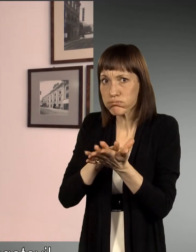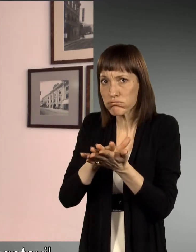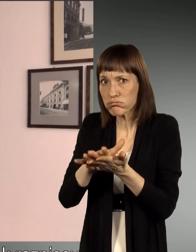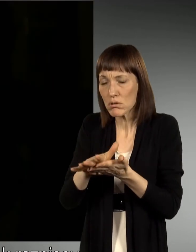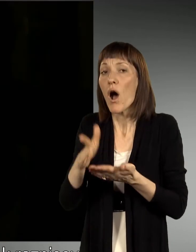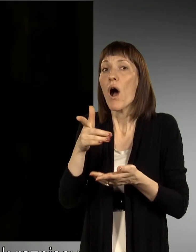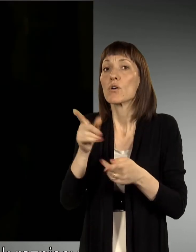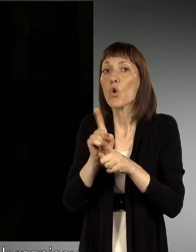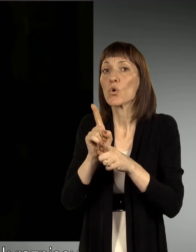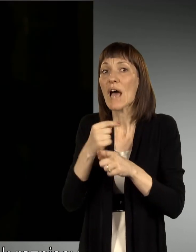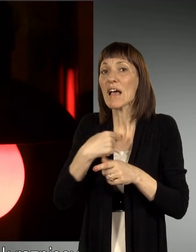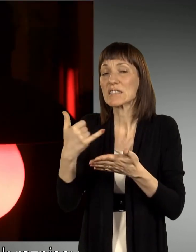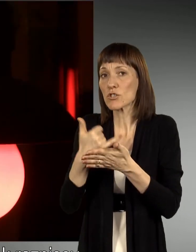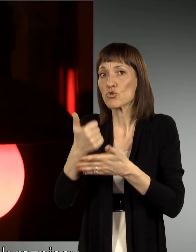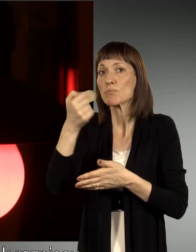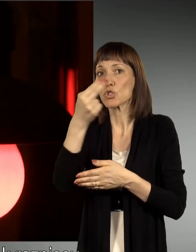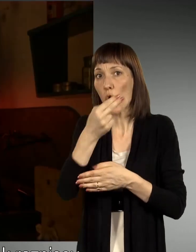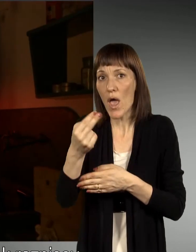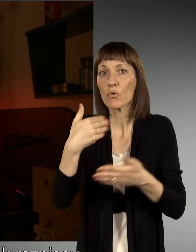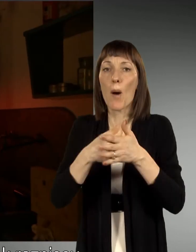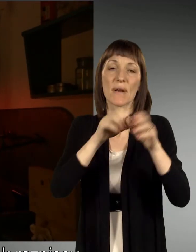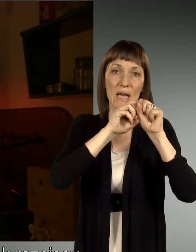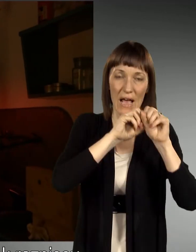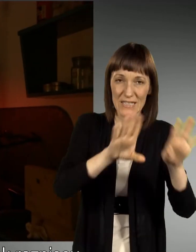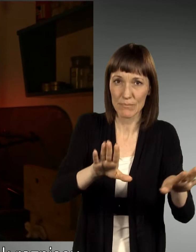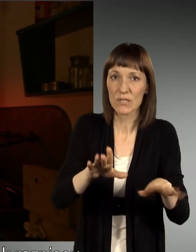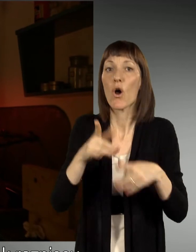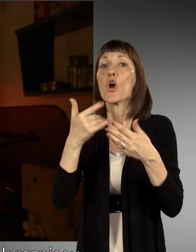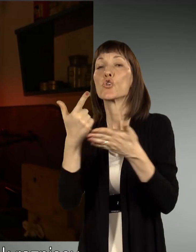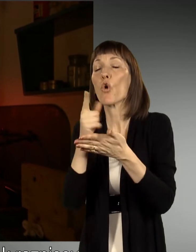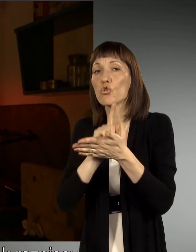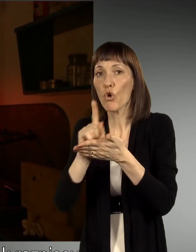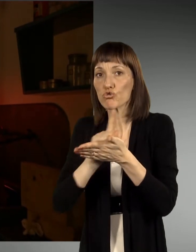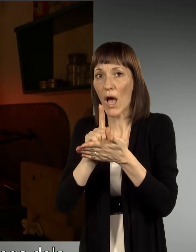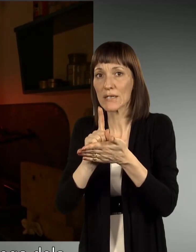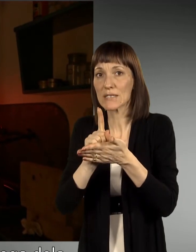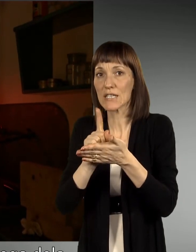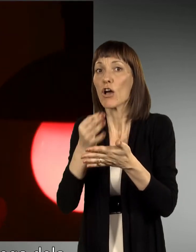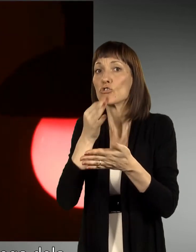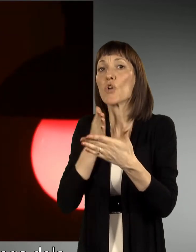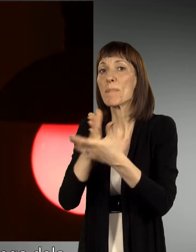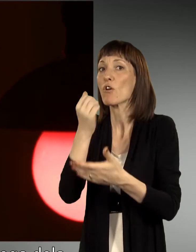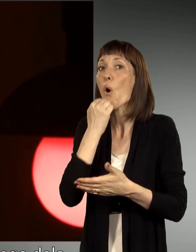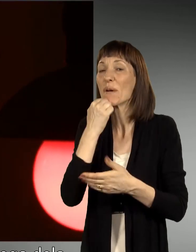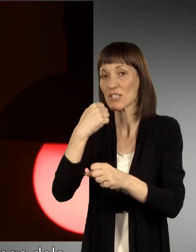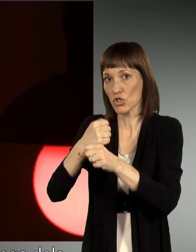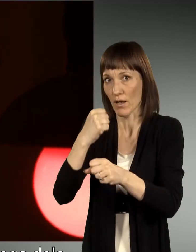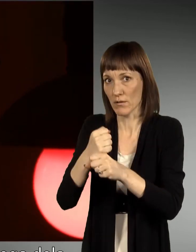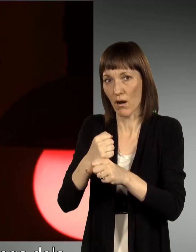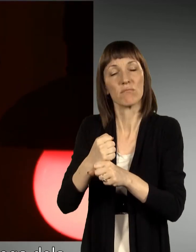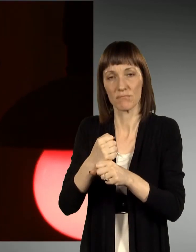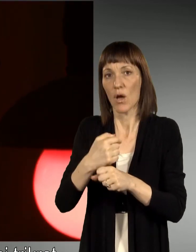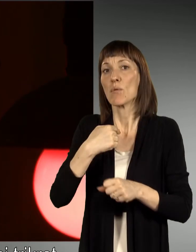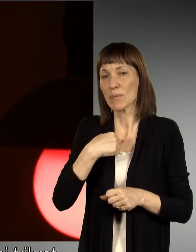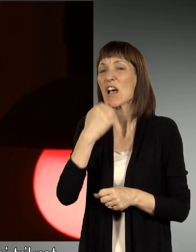potrebujem, da zaslužem 100 evrov prek razpisu, pa koliko časa, da zaslužem 100 evrov prek obrtniškega dela in sem